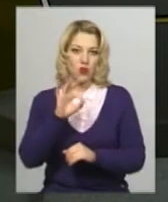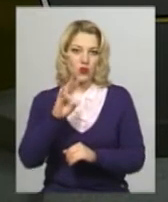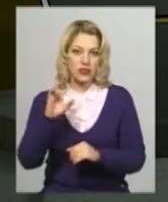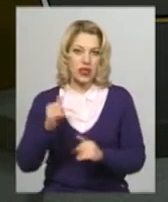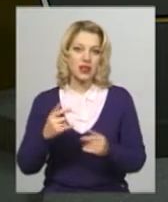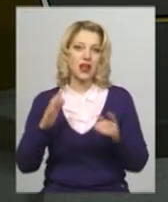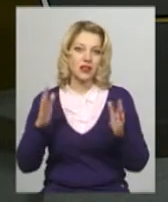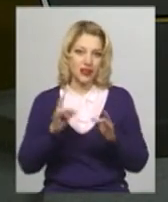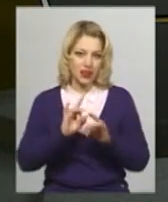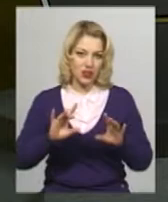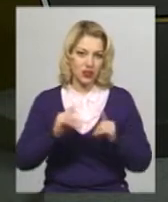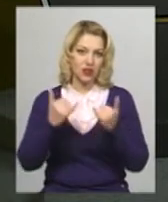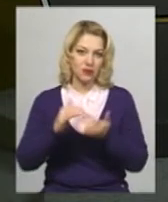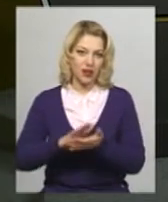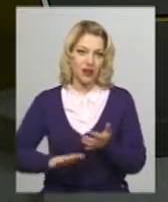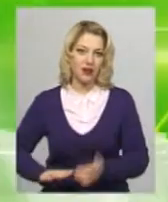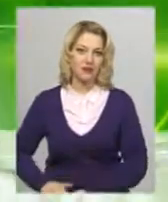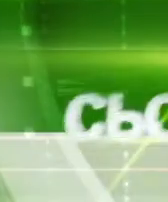Далі – короткий огляд таких тем.